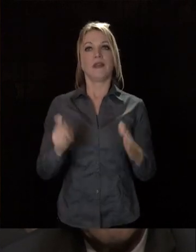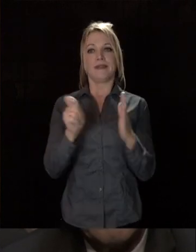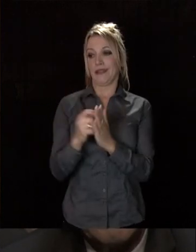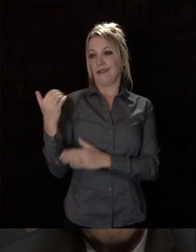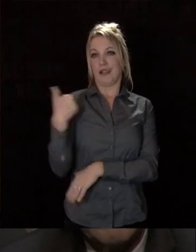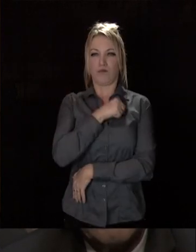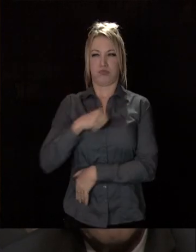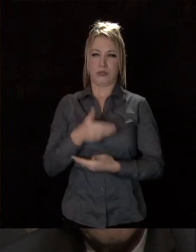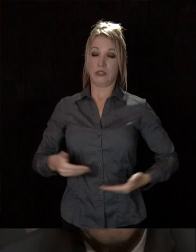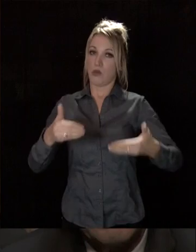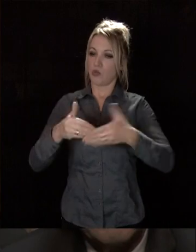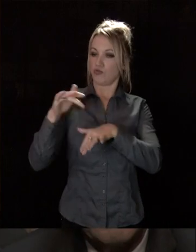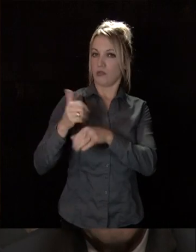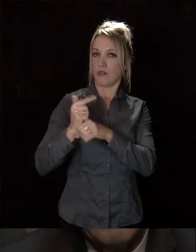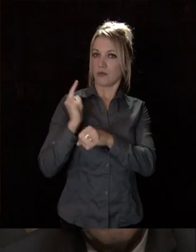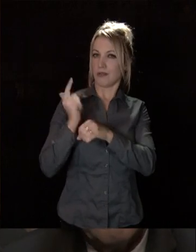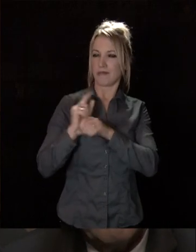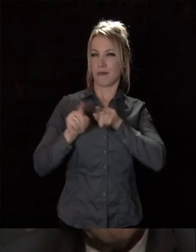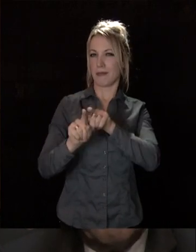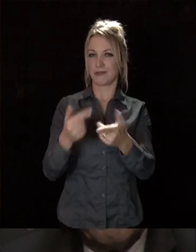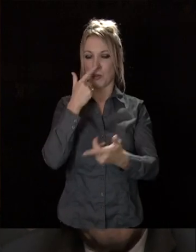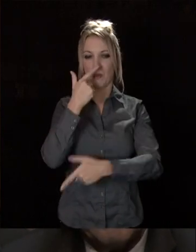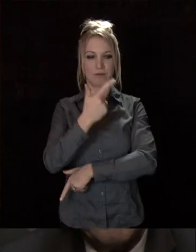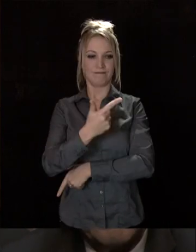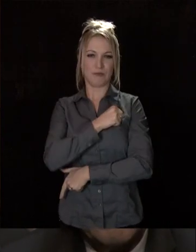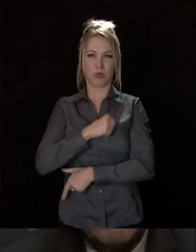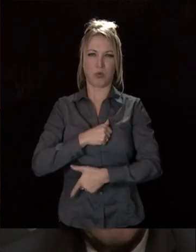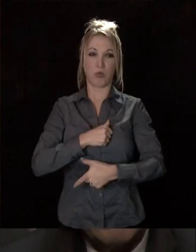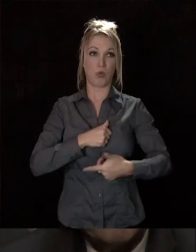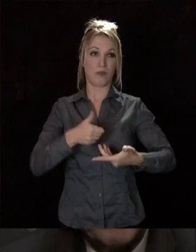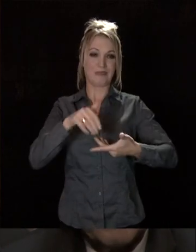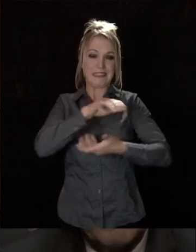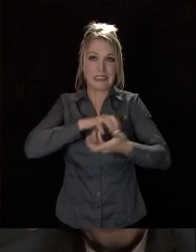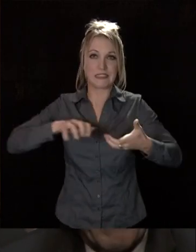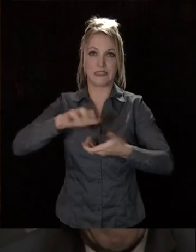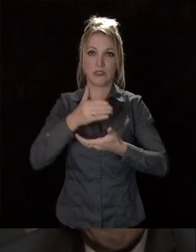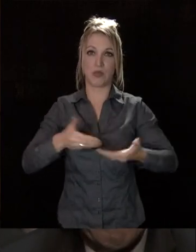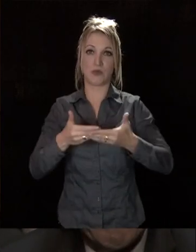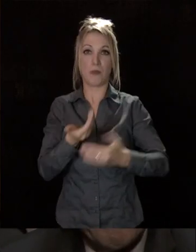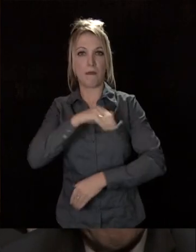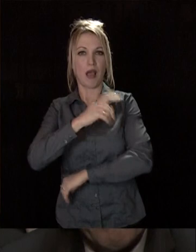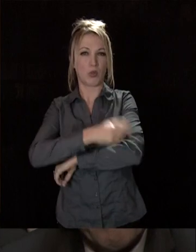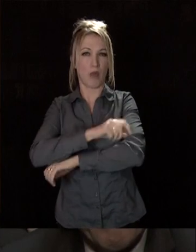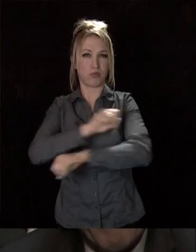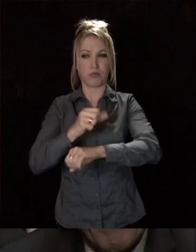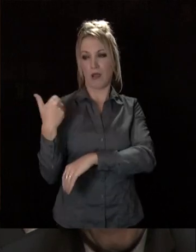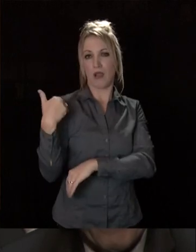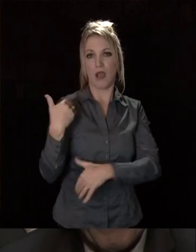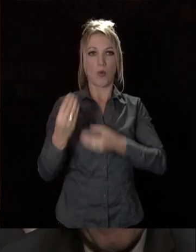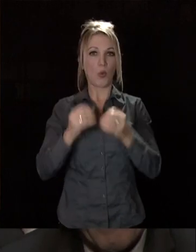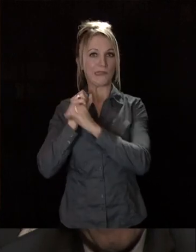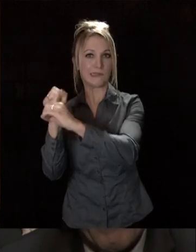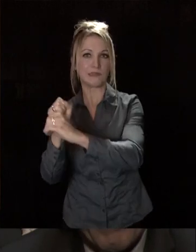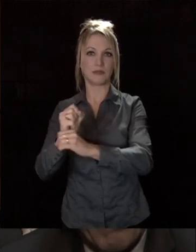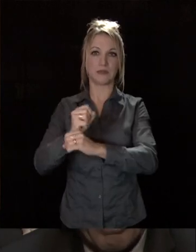dramatiques que nous avons connus ces dernières années, et en dépit des tragédies liées aux attentats passés et des contraintes de